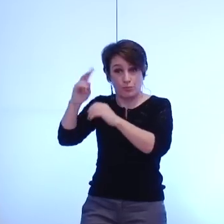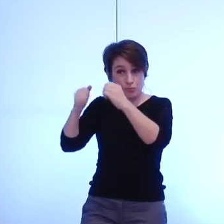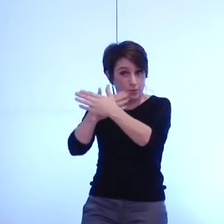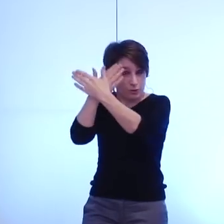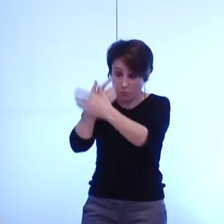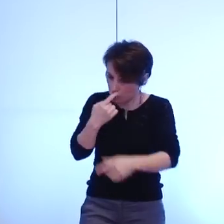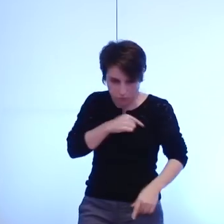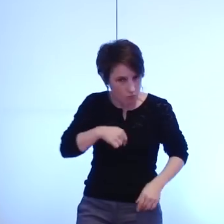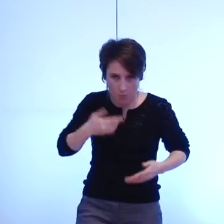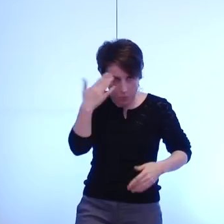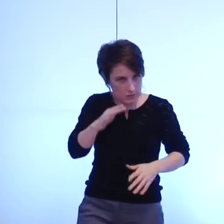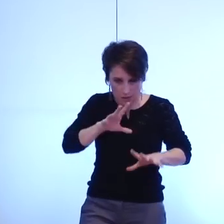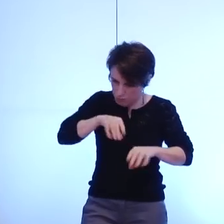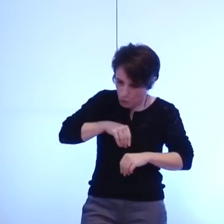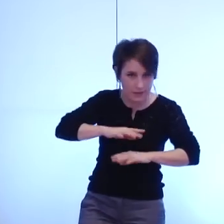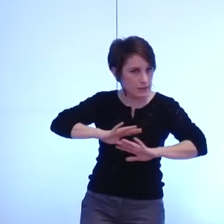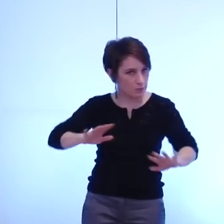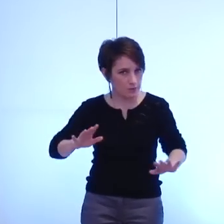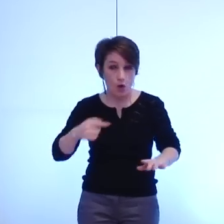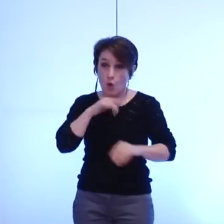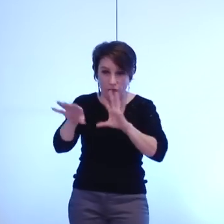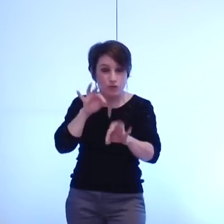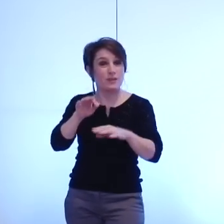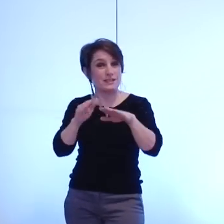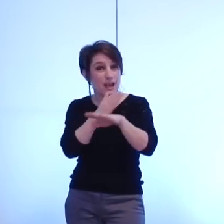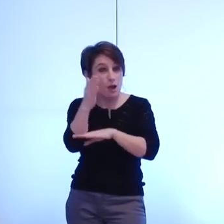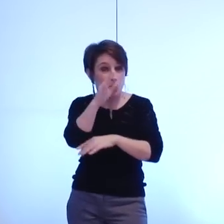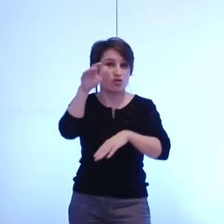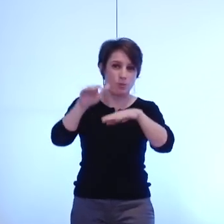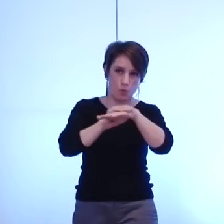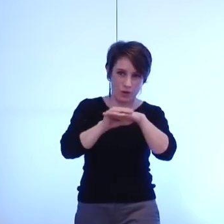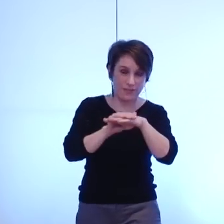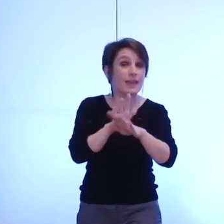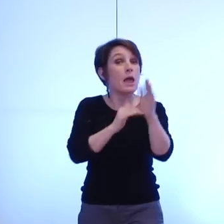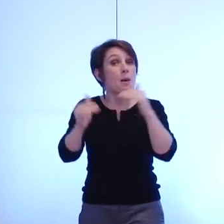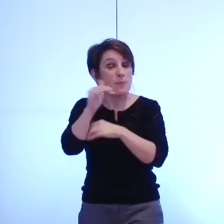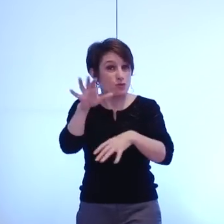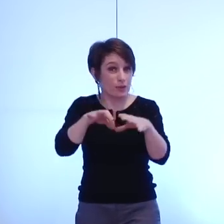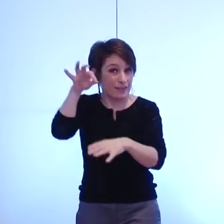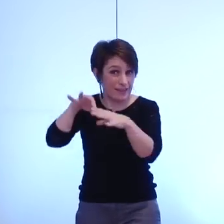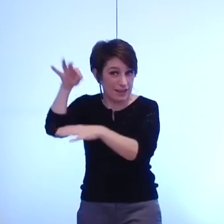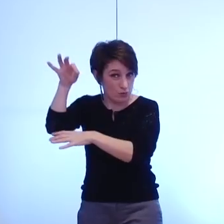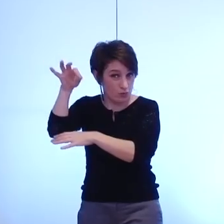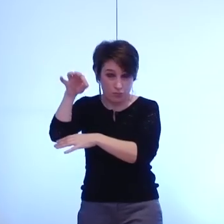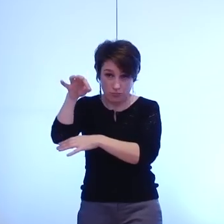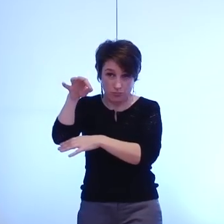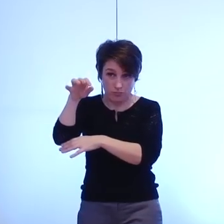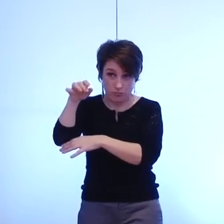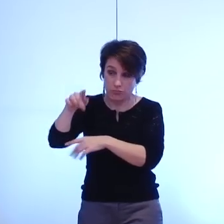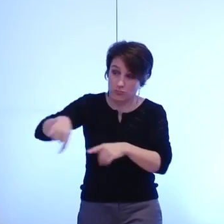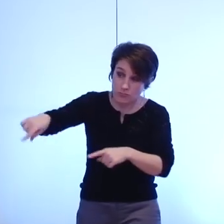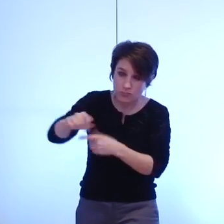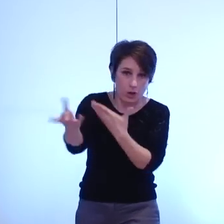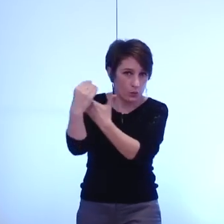intercommunalité autour d'un projet politique auquel une majorité d'élus de cette intercommunalité